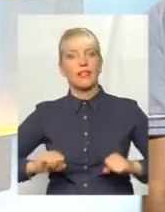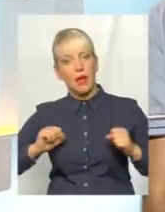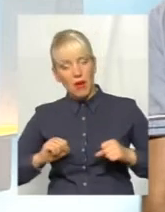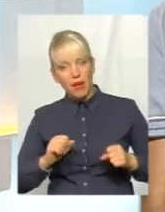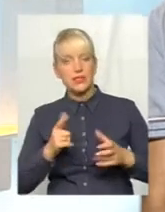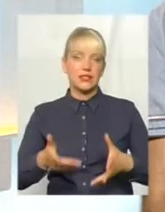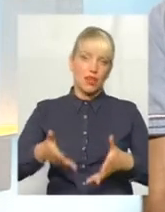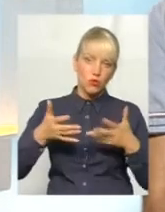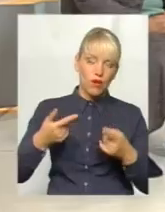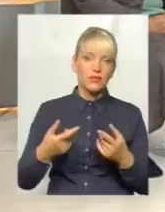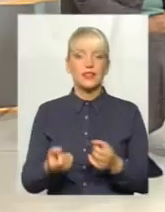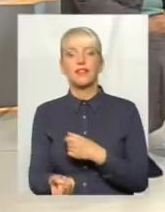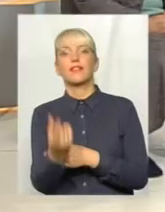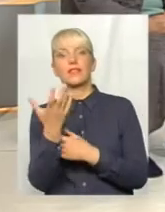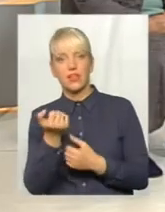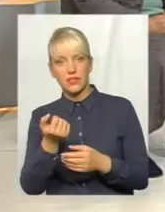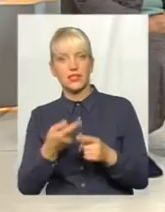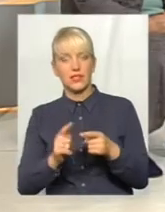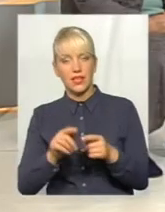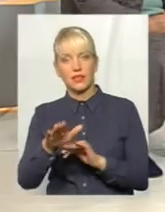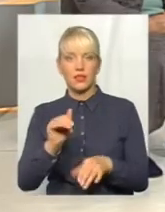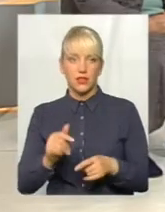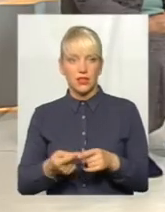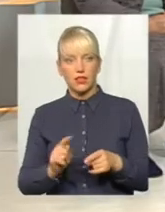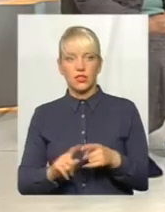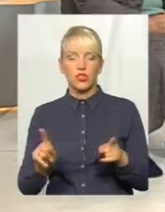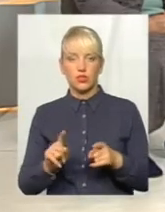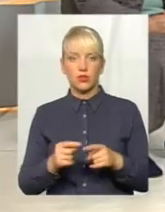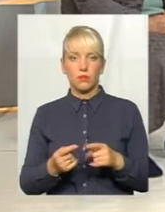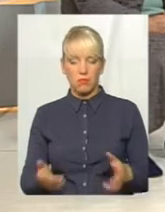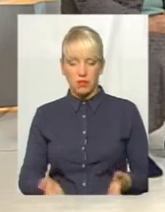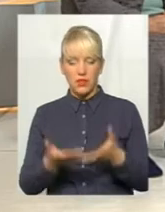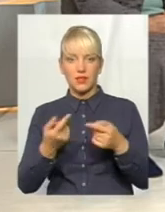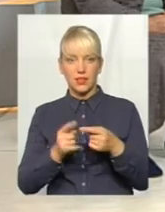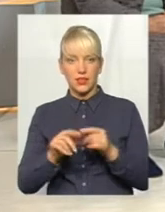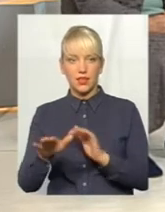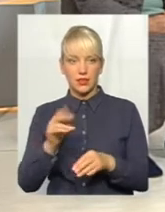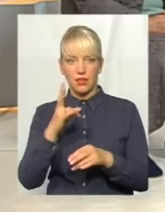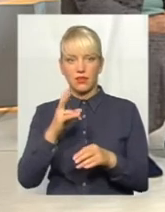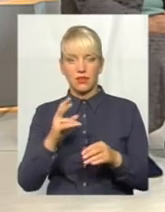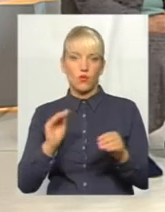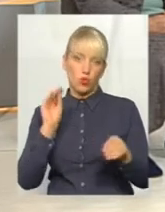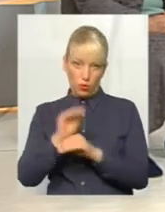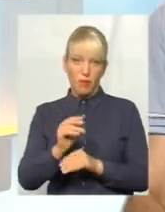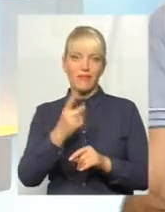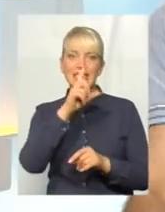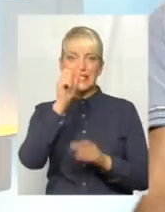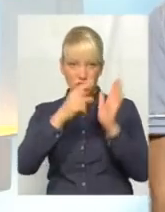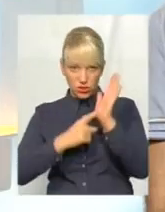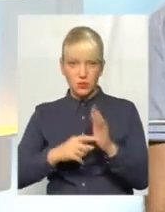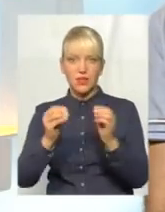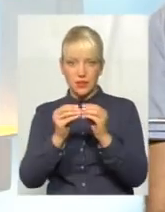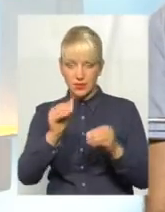де це взявся кредит. І вони з'ясували до того, щоб всього-навсю підняти цей кредит на 10 тисяч за пів року. І далі